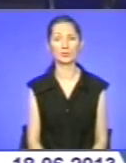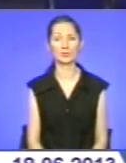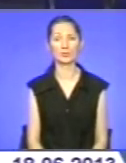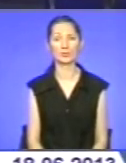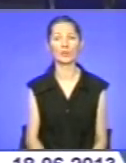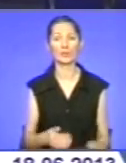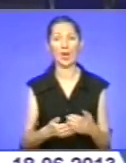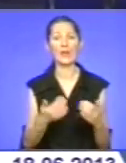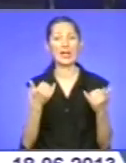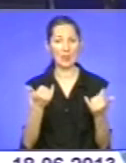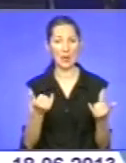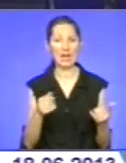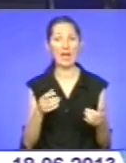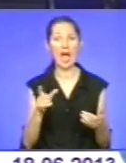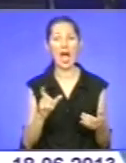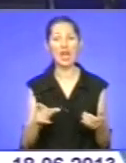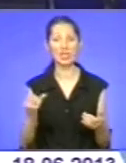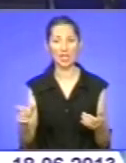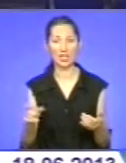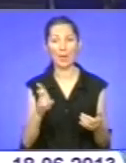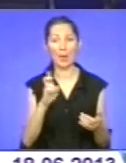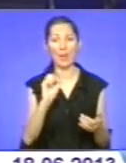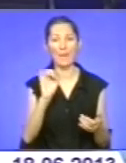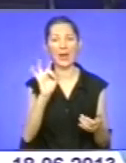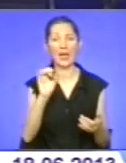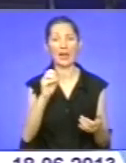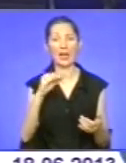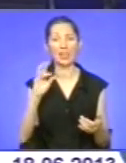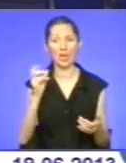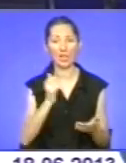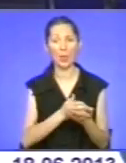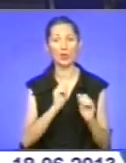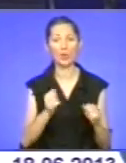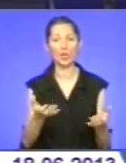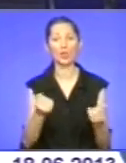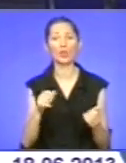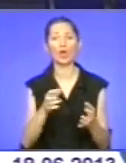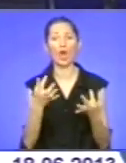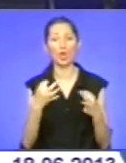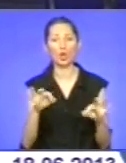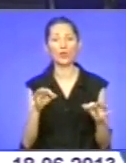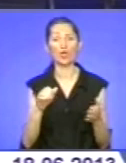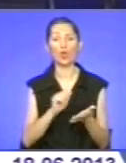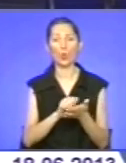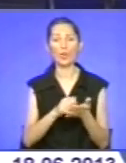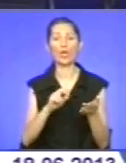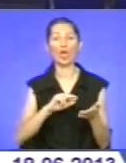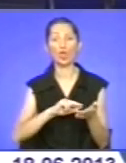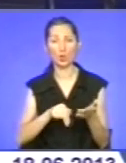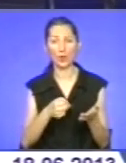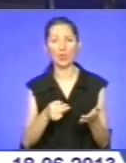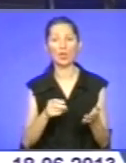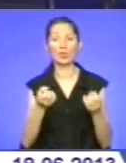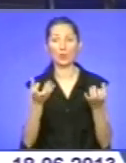Відтепер жителі Бережанського району мають можливість отримати дозвільні документи, довідки за спрощеною системою і за короткий термін.